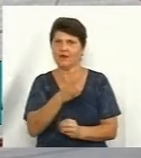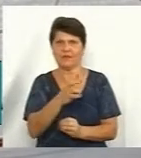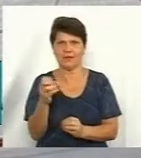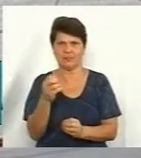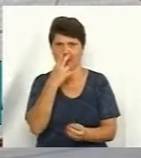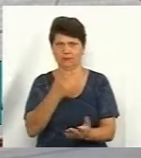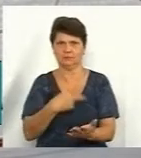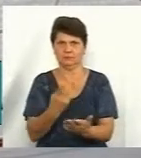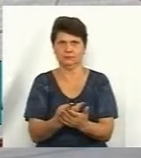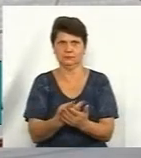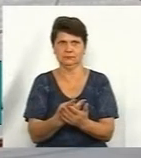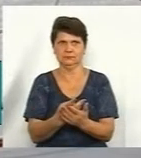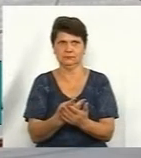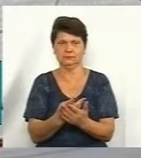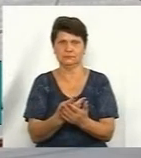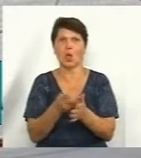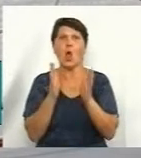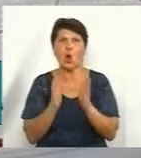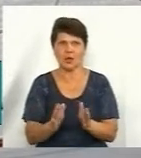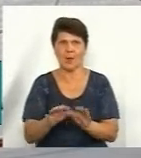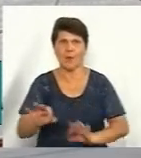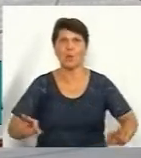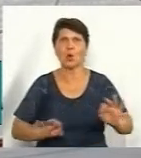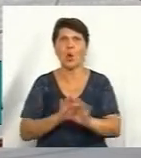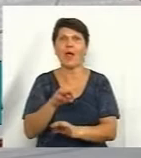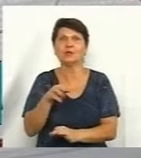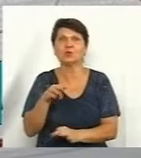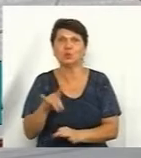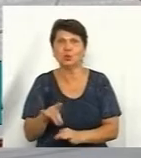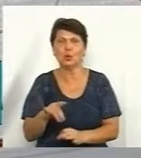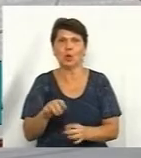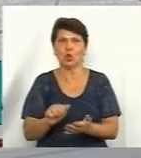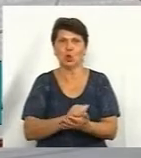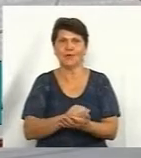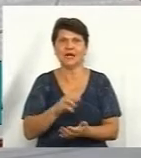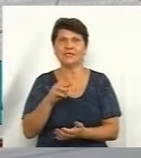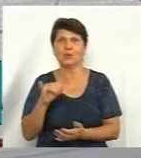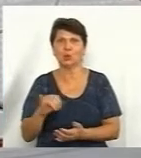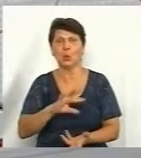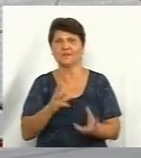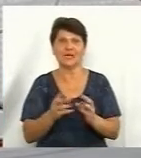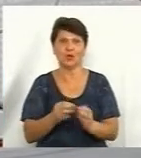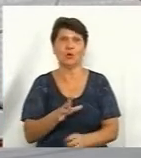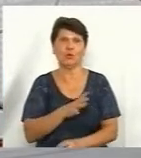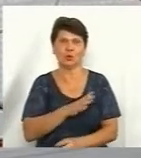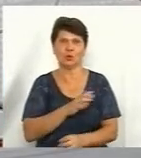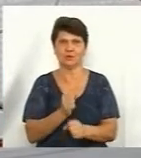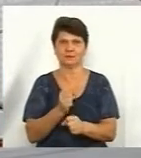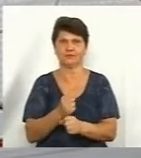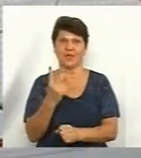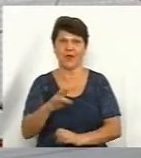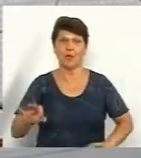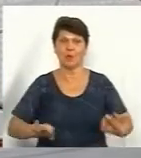на нього відповідні, хоча б, проєктну документацію. Було взагалі виготовлено два